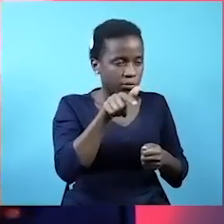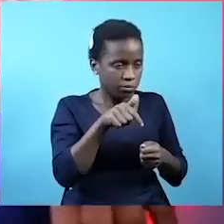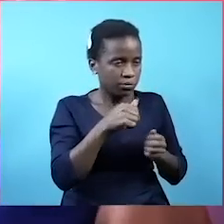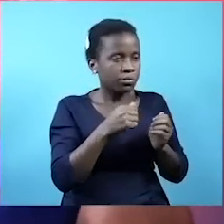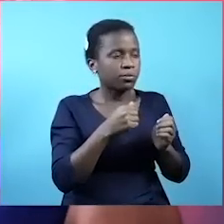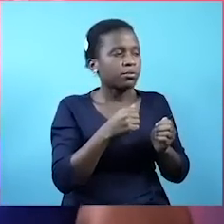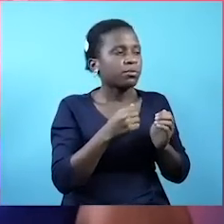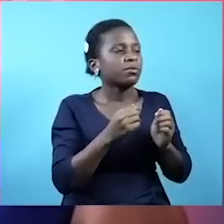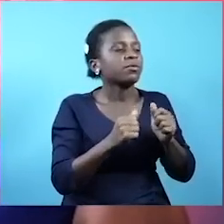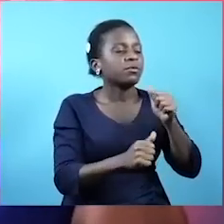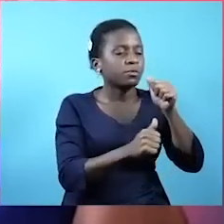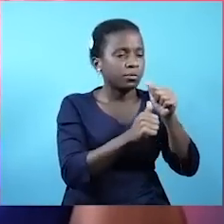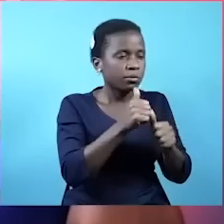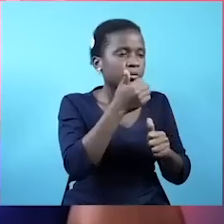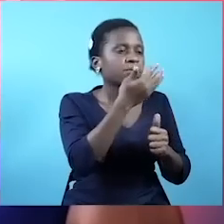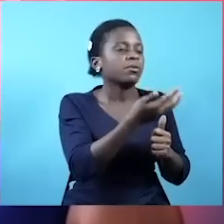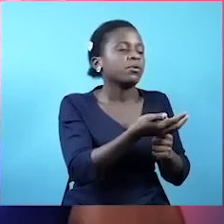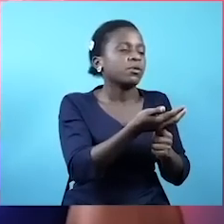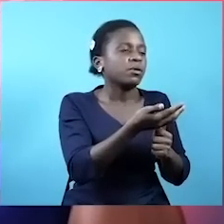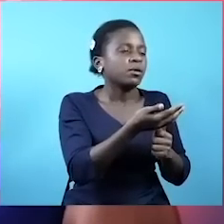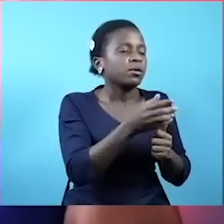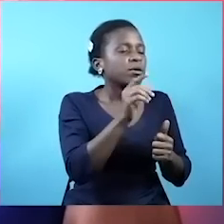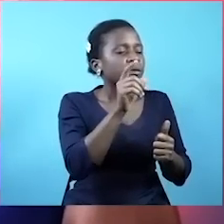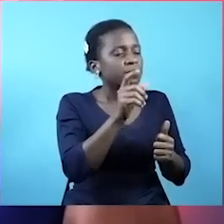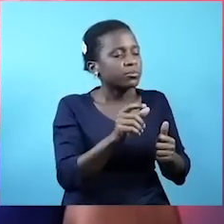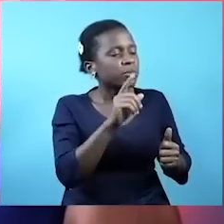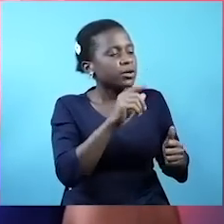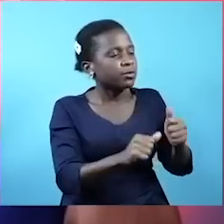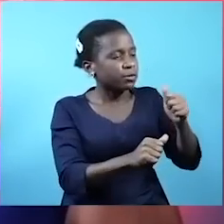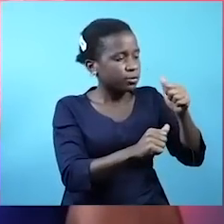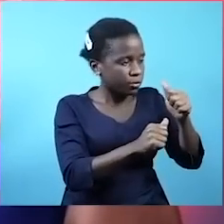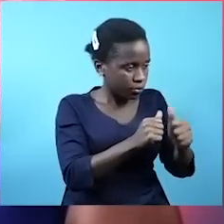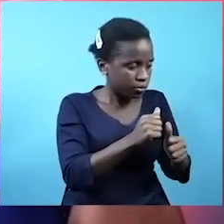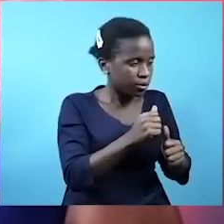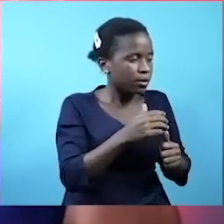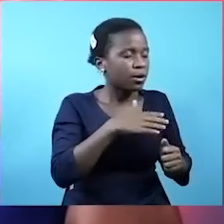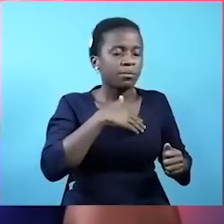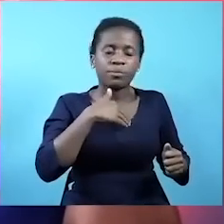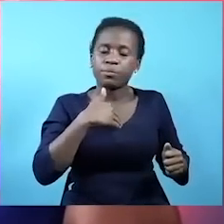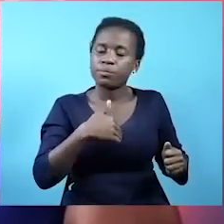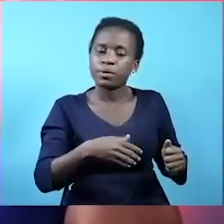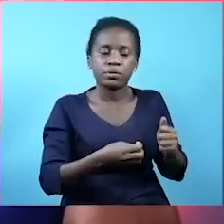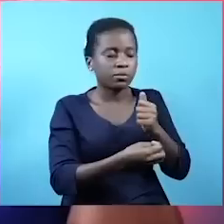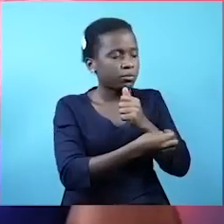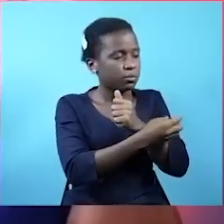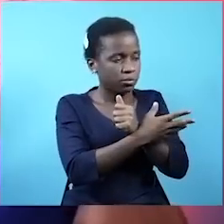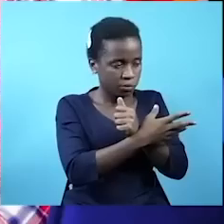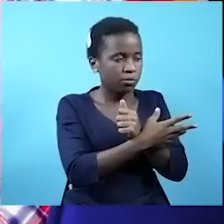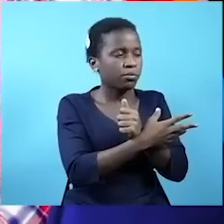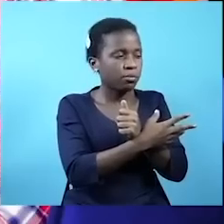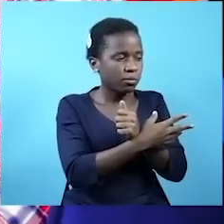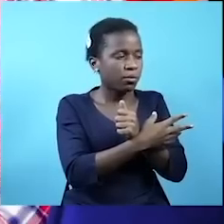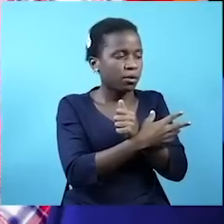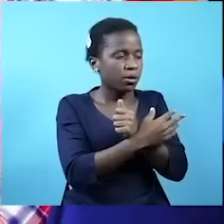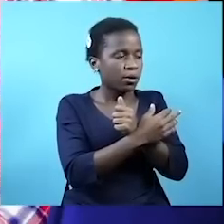Tukiwa na kiongozi mkua nchi mwadilifu. Ambaye hape ndilushwa. Na kuwakikishia mba na rambat. Kesho yake